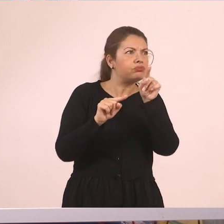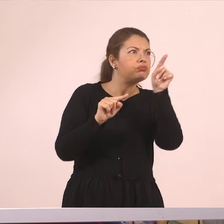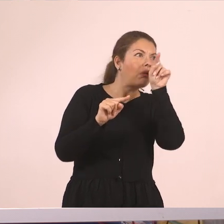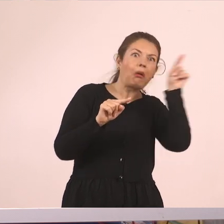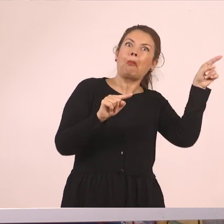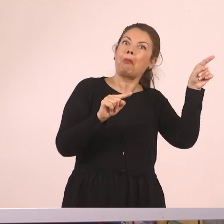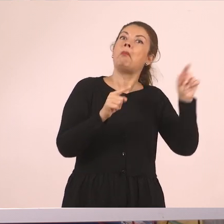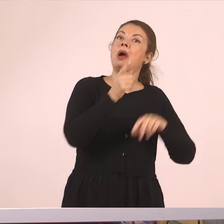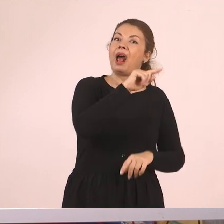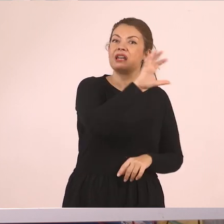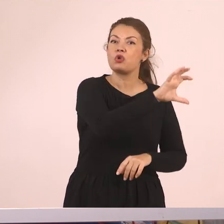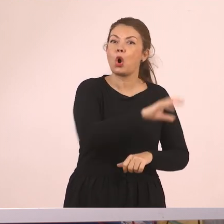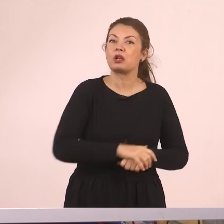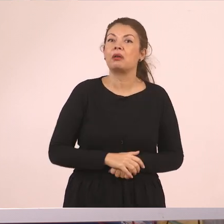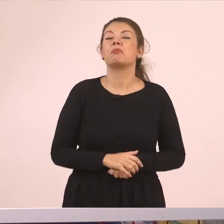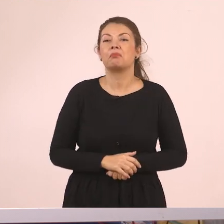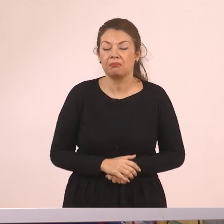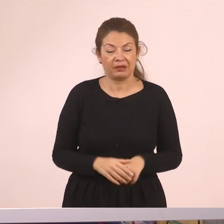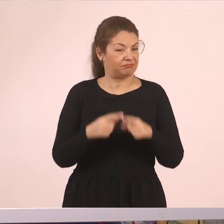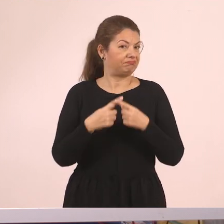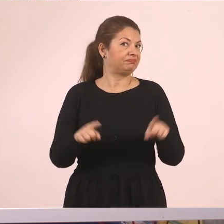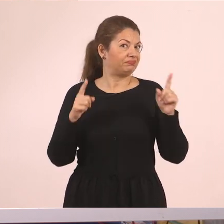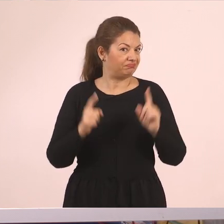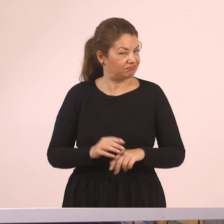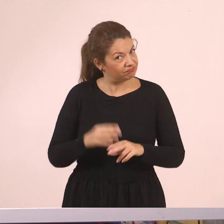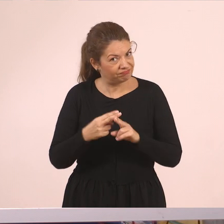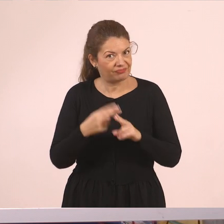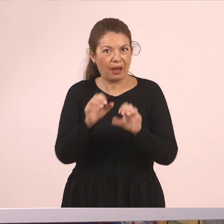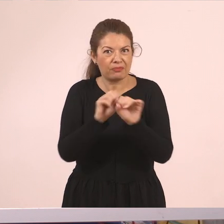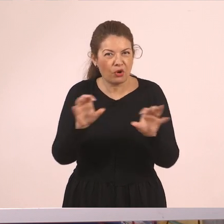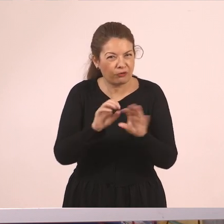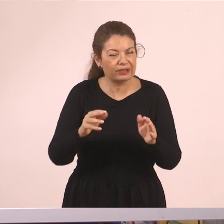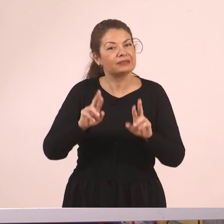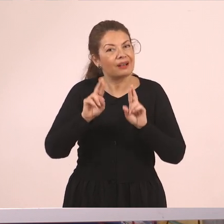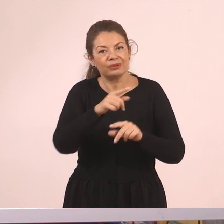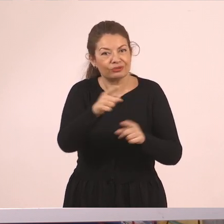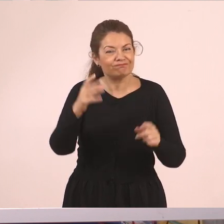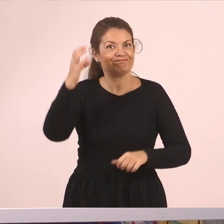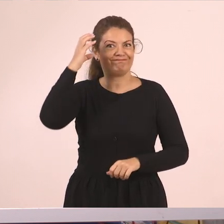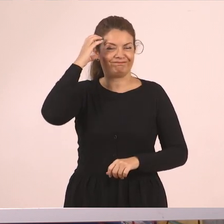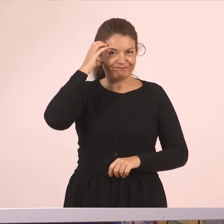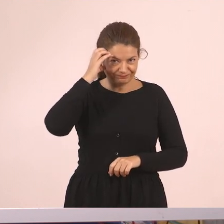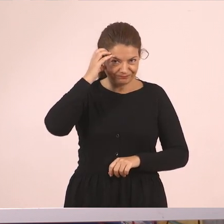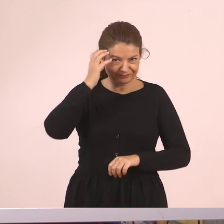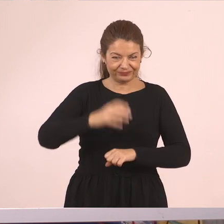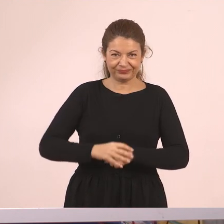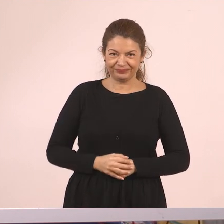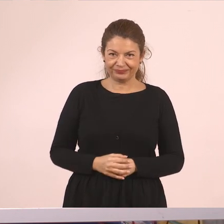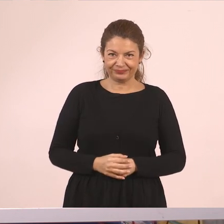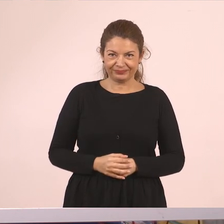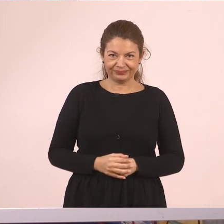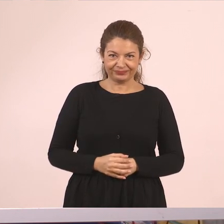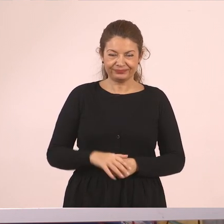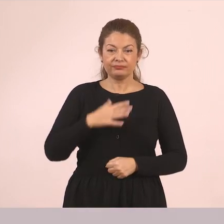Νομίζω λοιπόν ότι αυτά σαν πληροφορίες είναι αρκετές και πρέπει να μας μείνουν στο μυαλό μας. Θα ήθελα